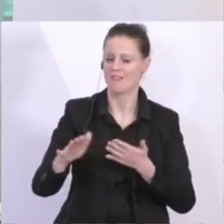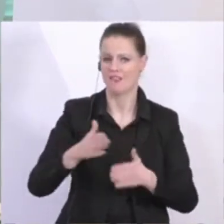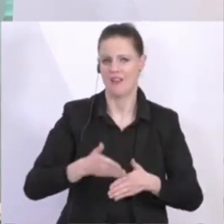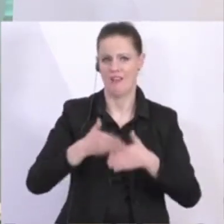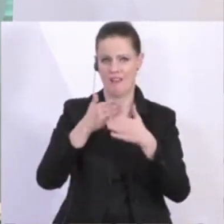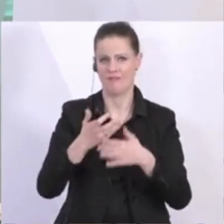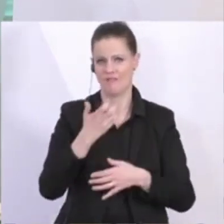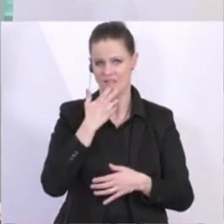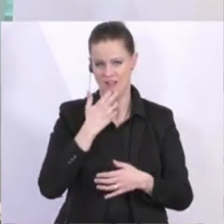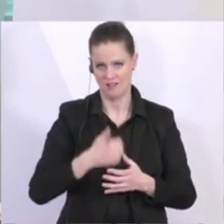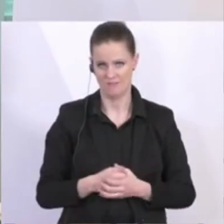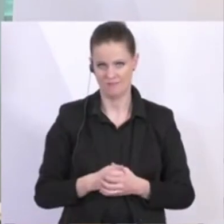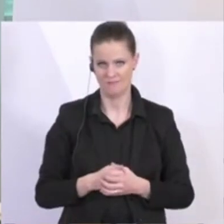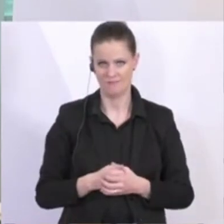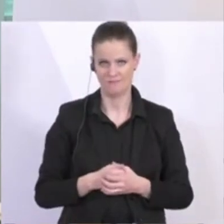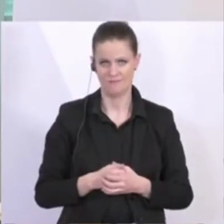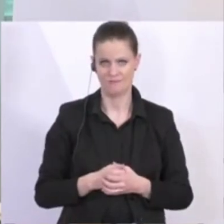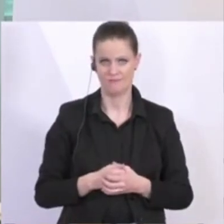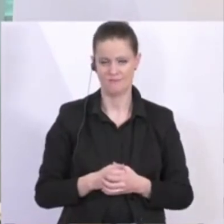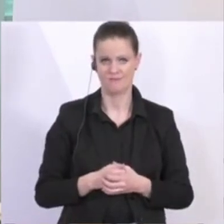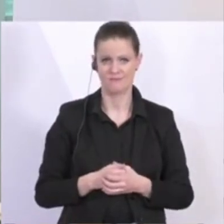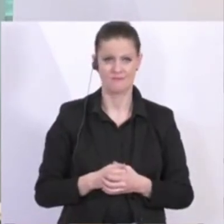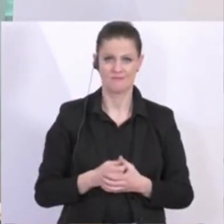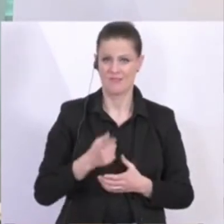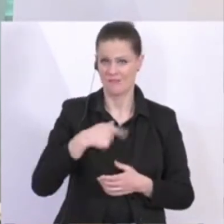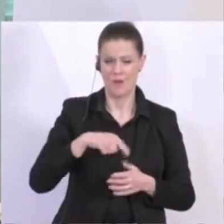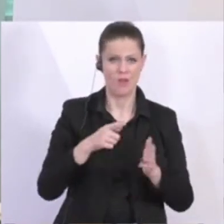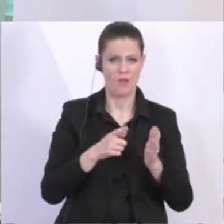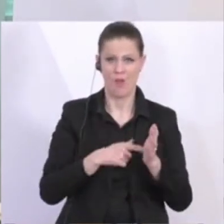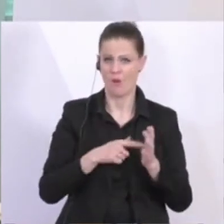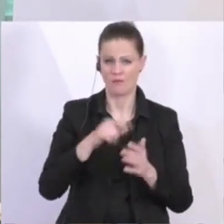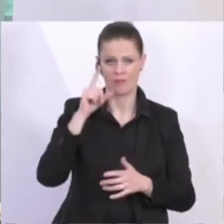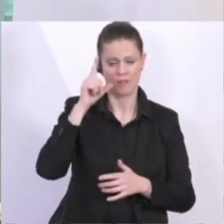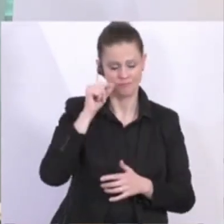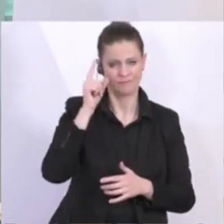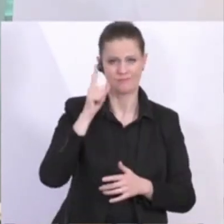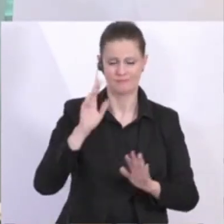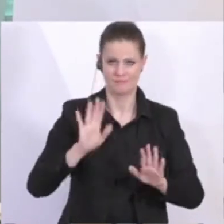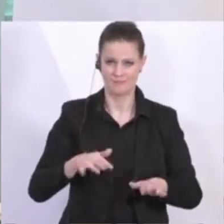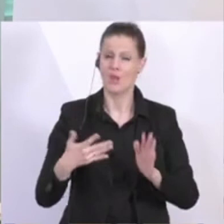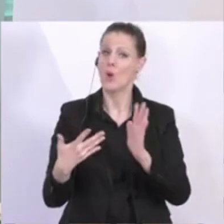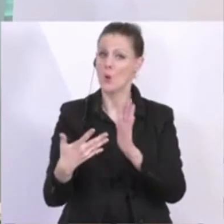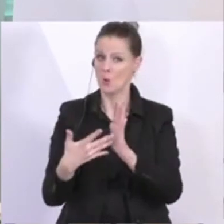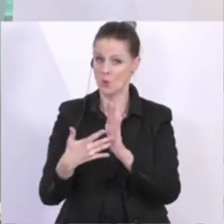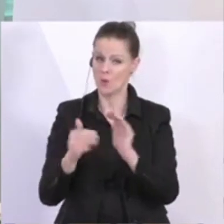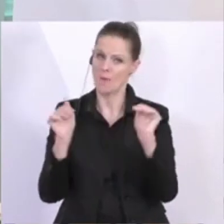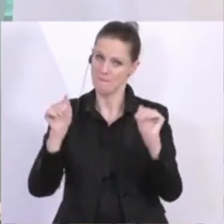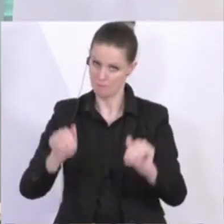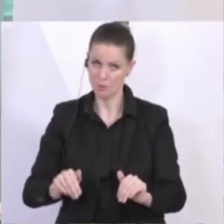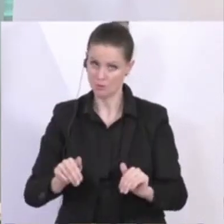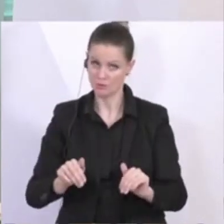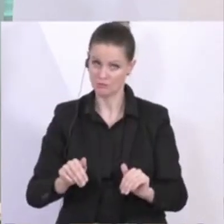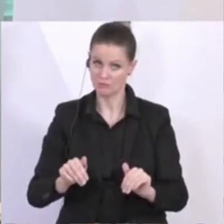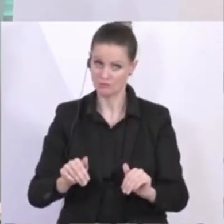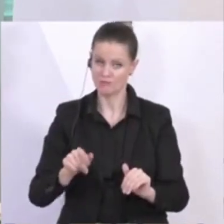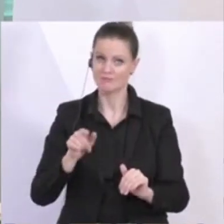Das heißt, hier ist in allen Bereichen so viel Kulanz wie möglich angesagt. Die Kontrolle, die gemacht werden muss, soll